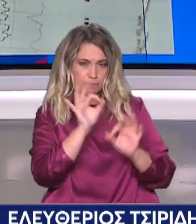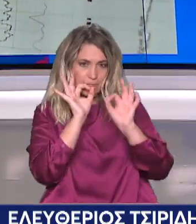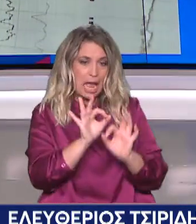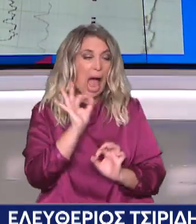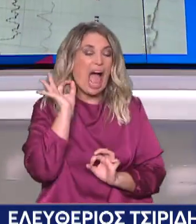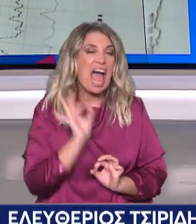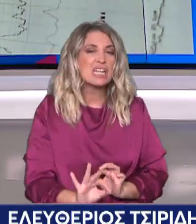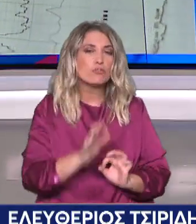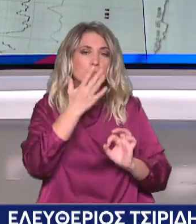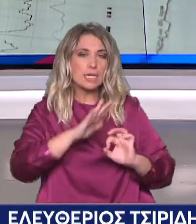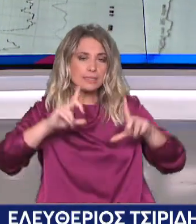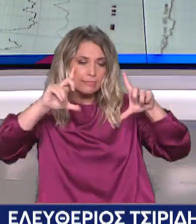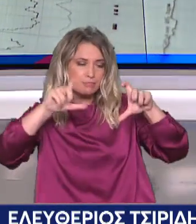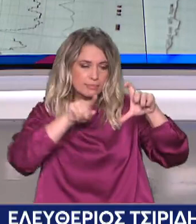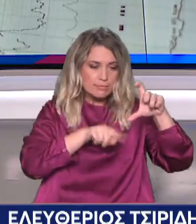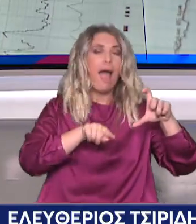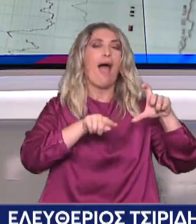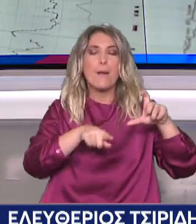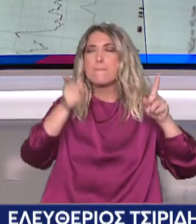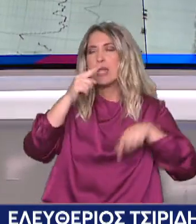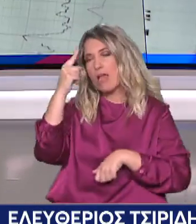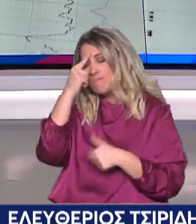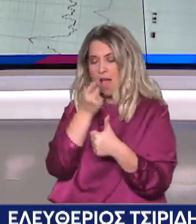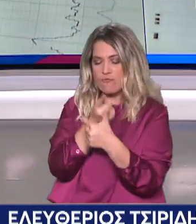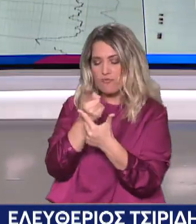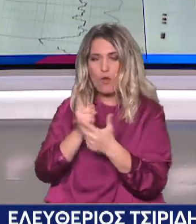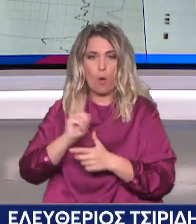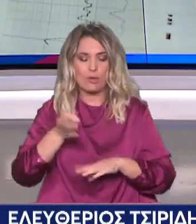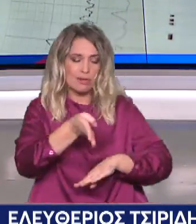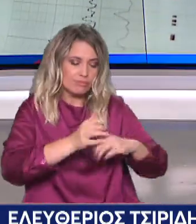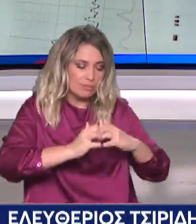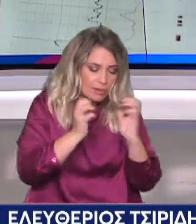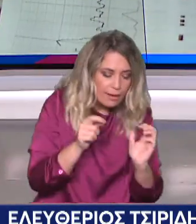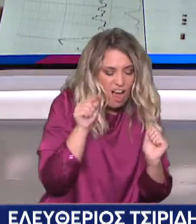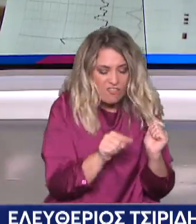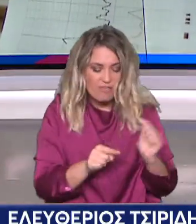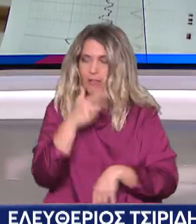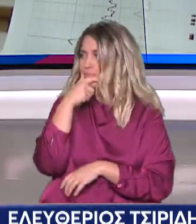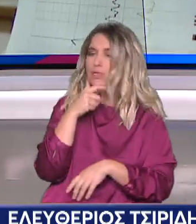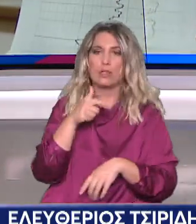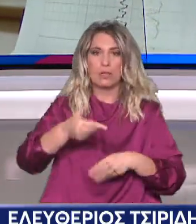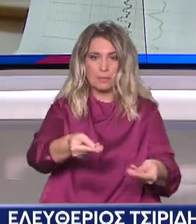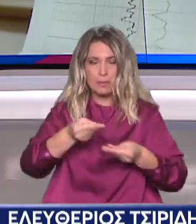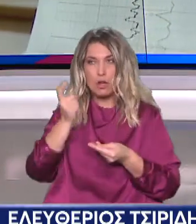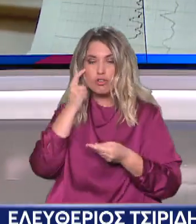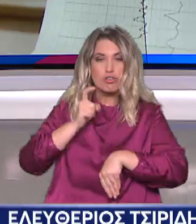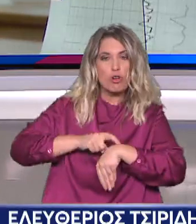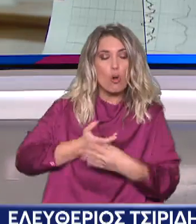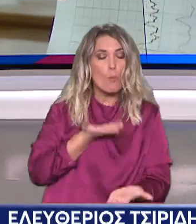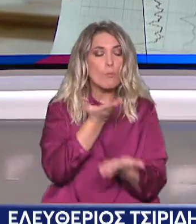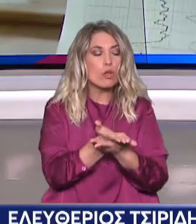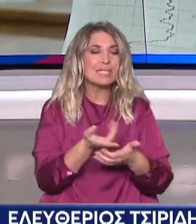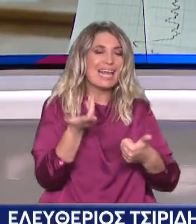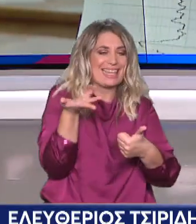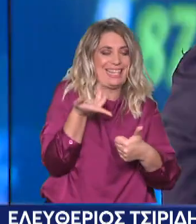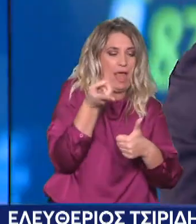μας δώσουν και προτάσεις. Προχωρούμε με την ομάδα μου στο πανεπιστήμιο και σε αυτή τη διάσταση να εκπαιδεύουμε τις μηχανές να δίνουν